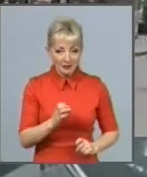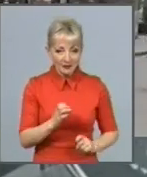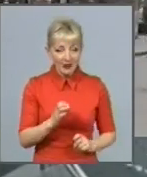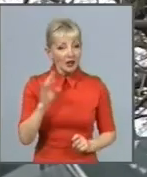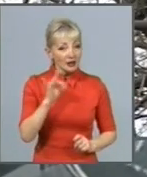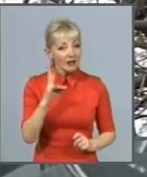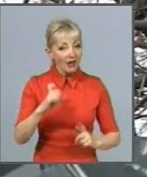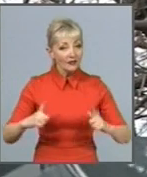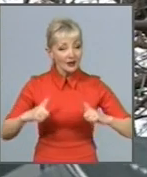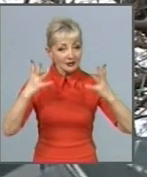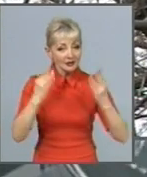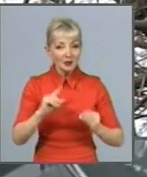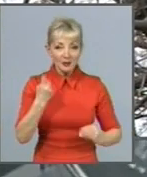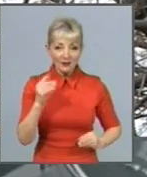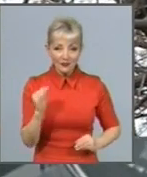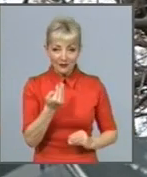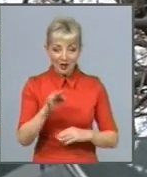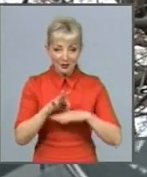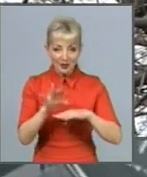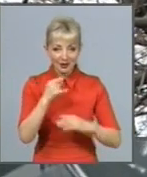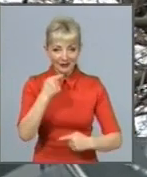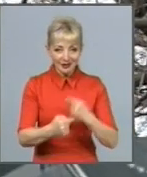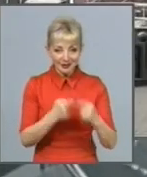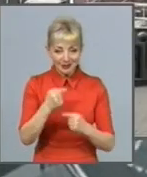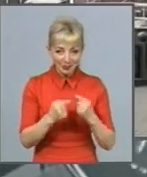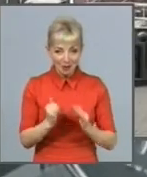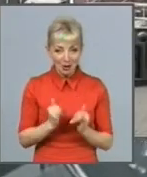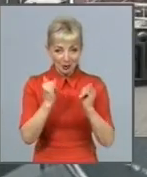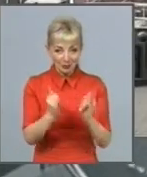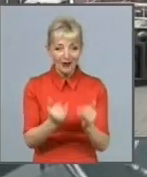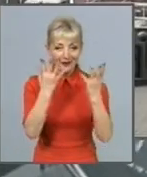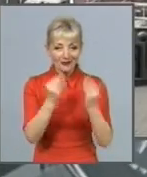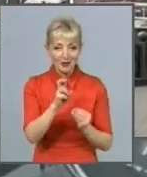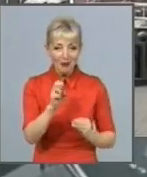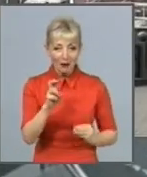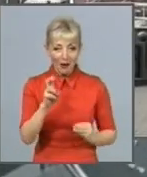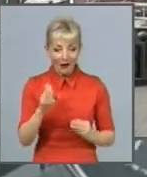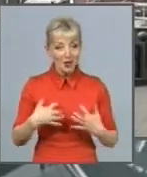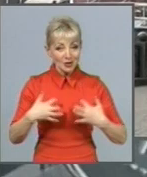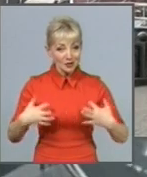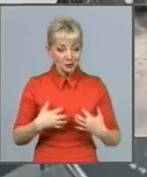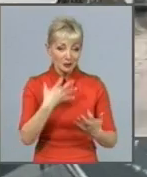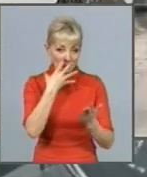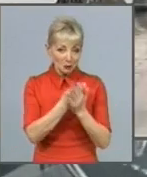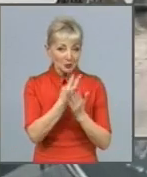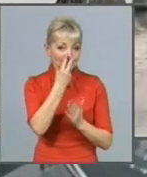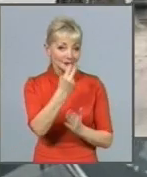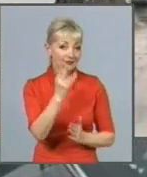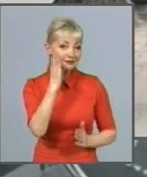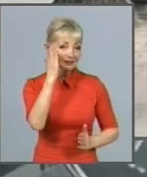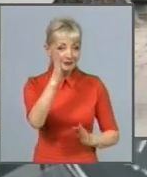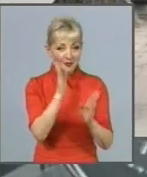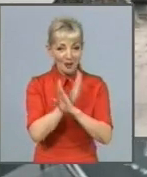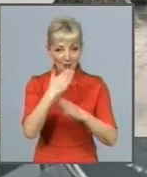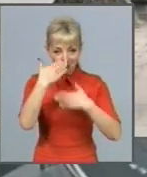лютого проведуть і традиційний ритуал – День бабака. Тваринка, як зазвичай, дасть власне передбачення щодо погоди на найближчий період.